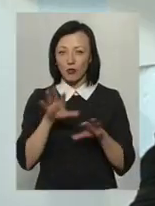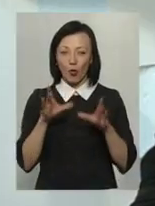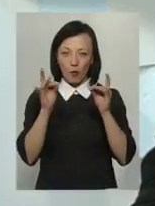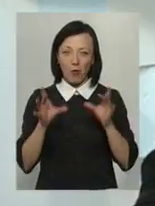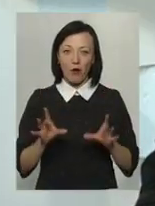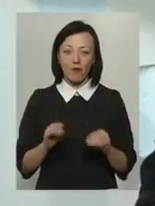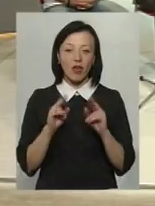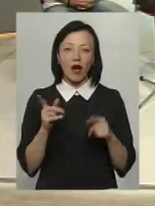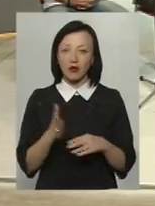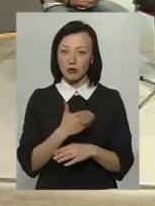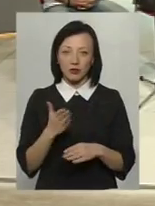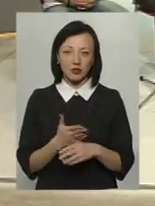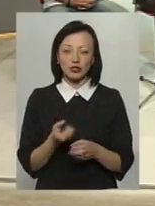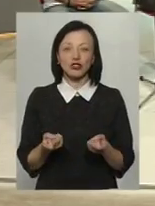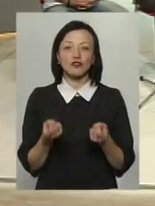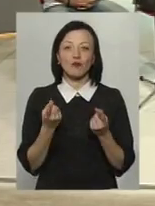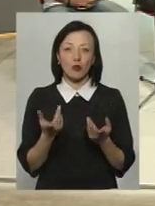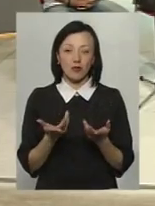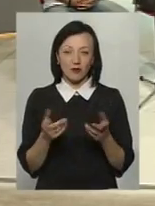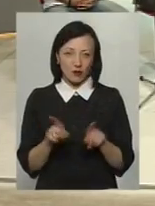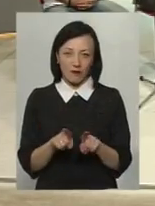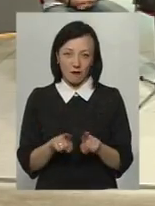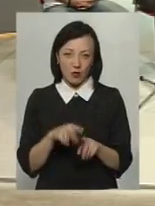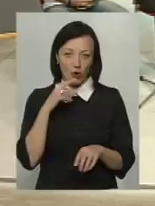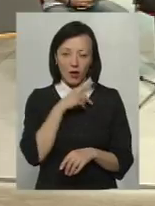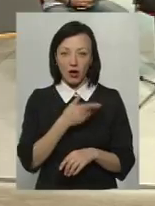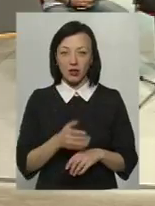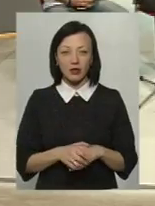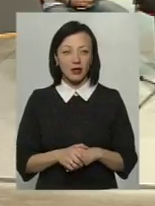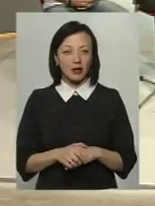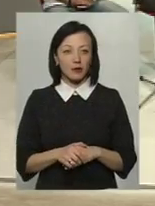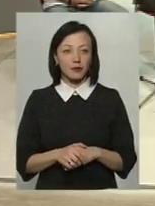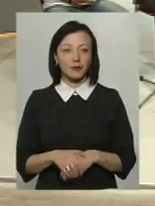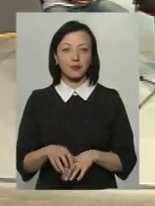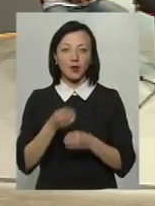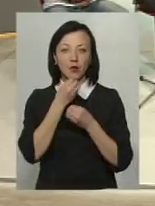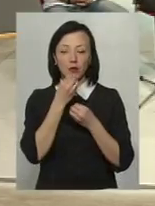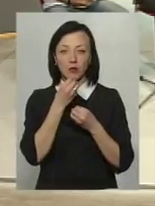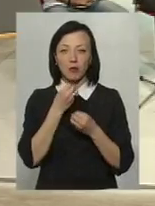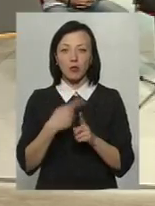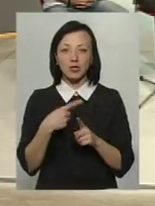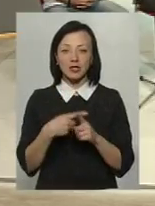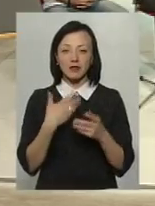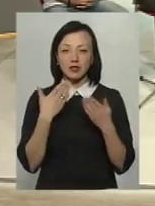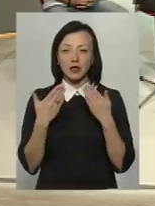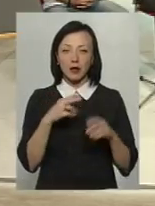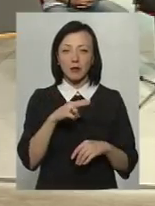і як би його не производили, і чого би його не ділили. Ну, я б ще коротенько додав про позитивне ставлення пермакультурі.